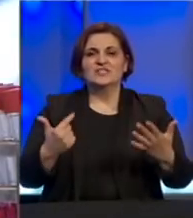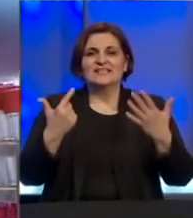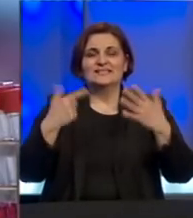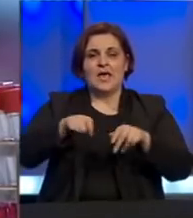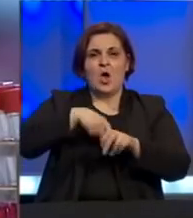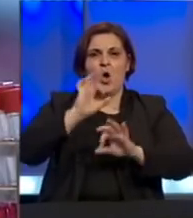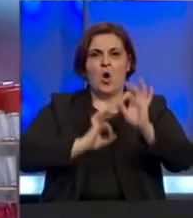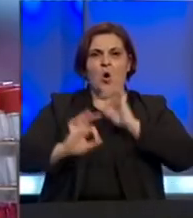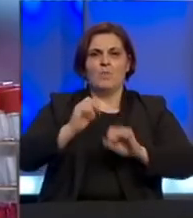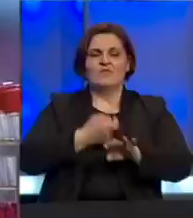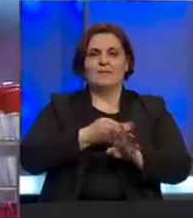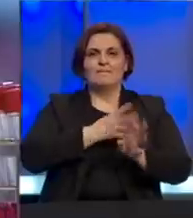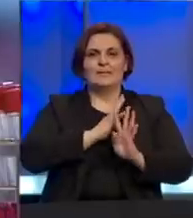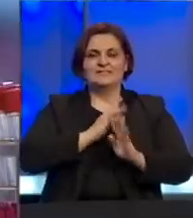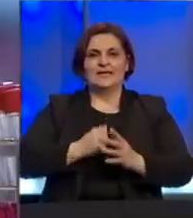oporavljenih bolesnika